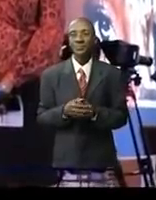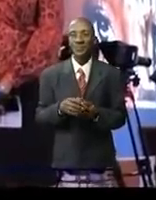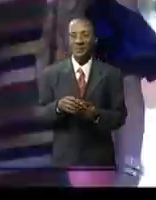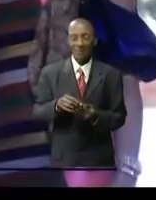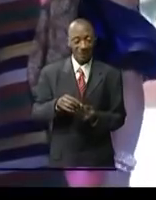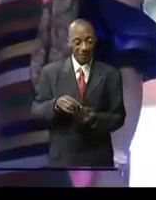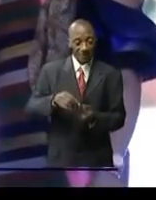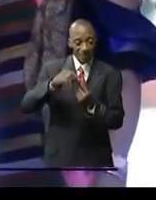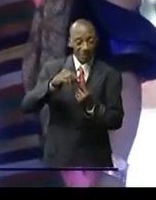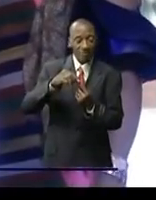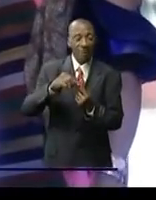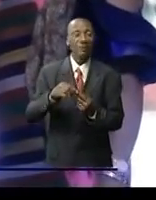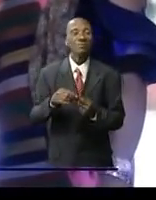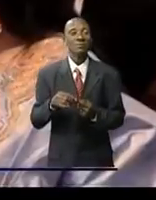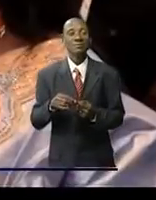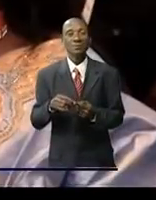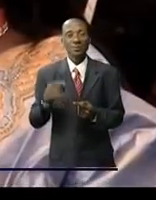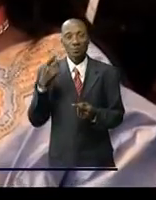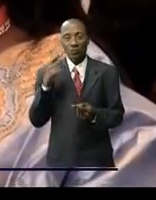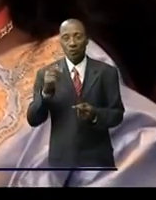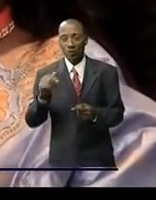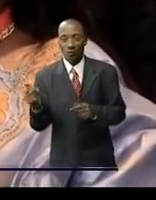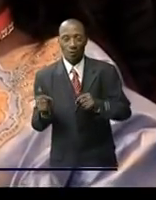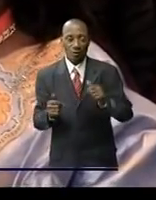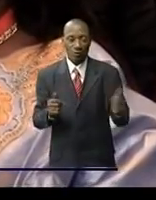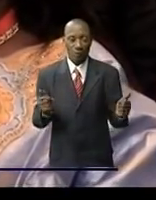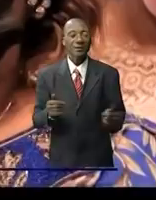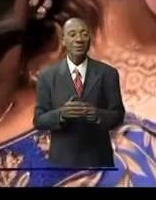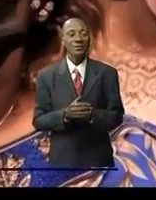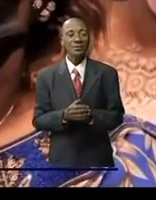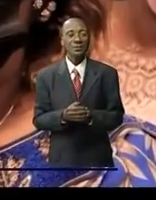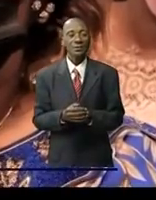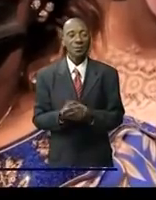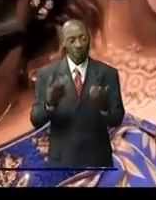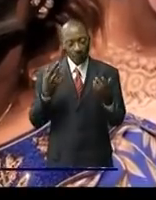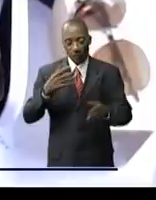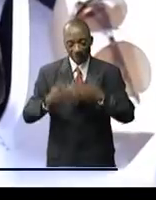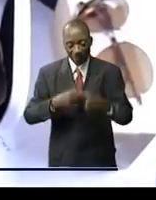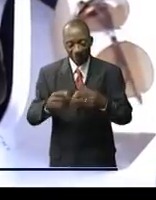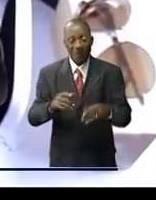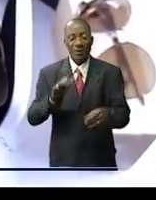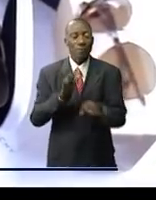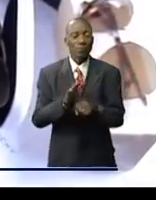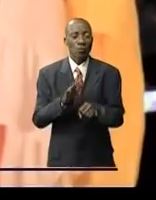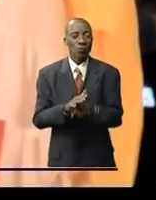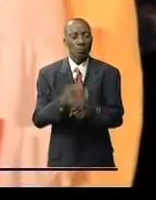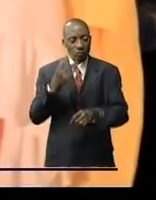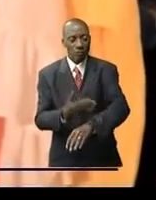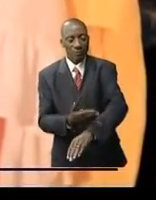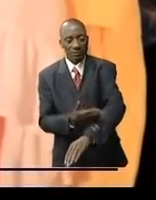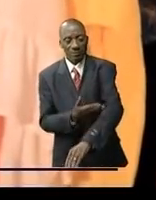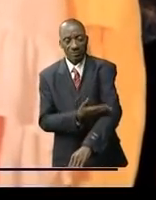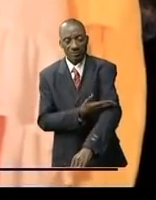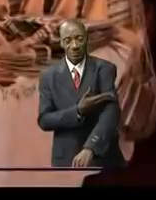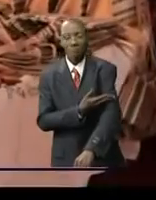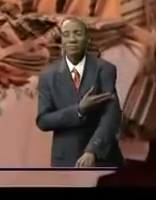difficultés et les expériences des uns et des autres les aident à surmonter les obstacles c'est aussi une vitrine pour ces femmes